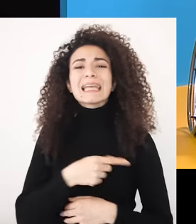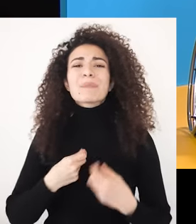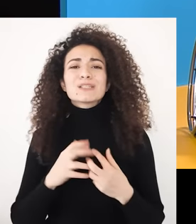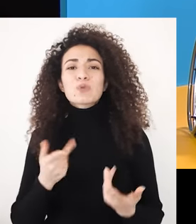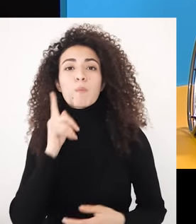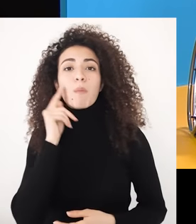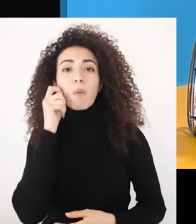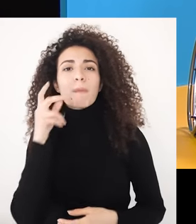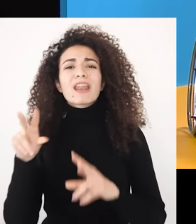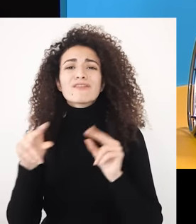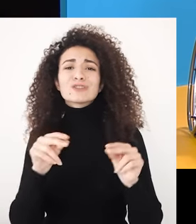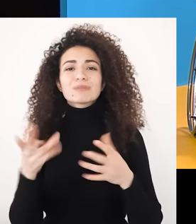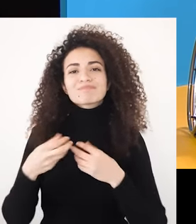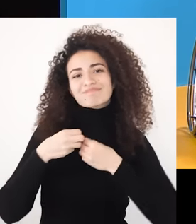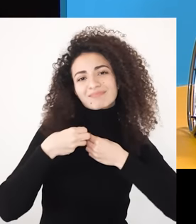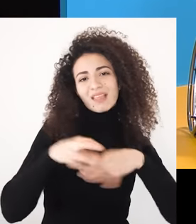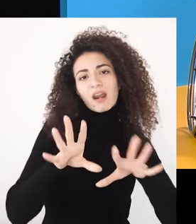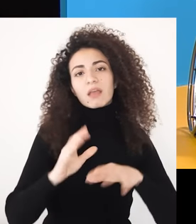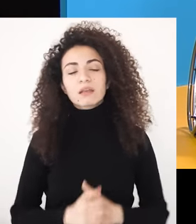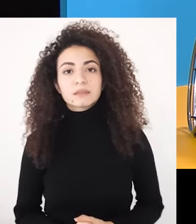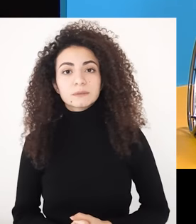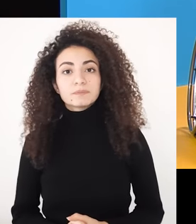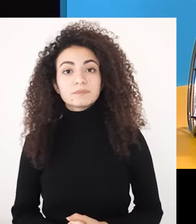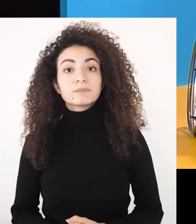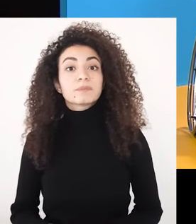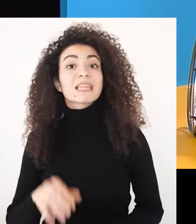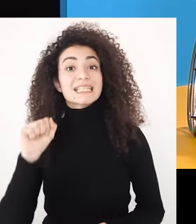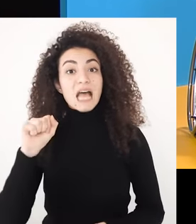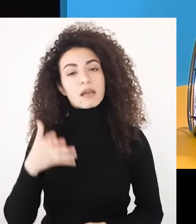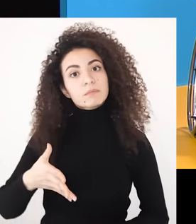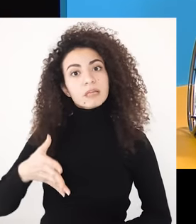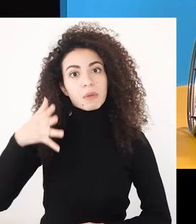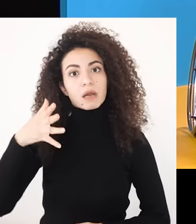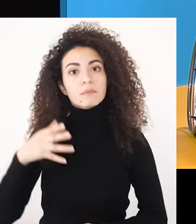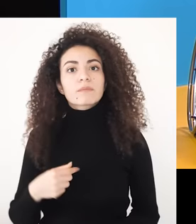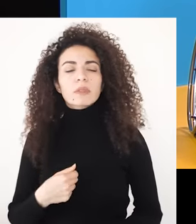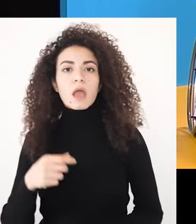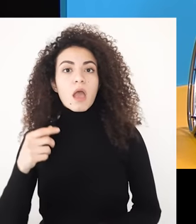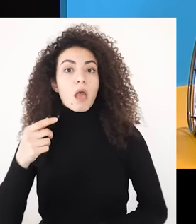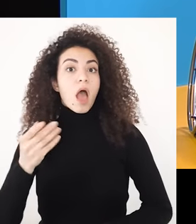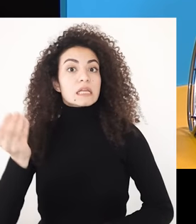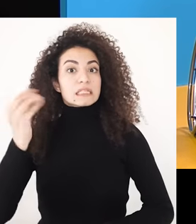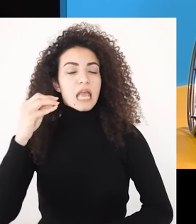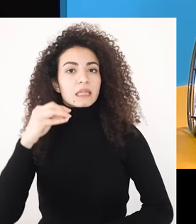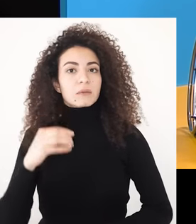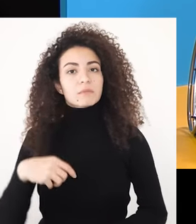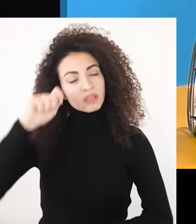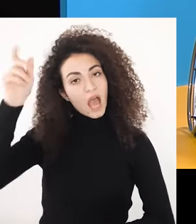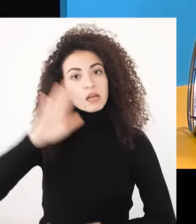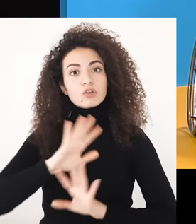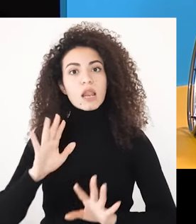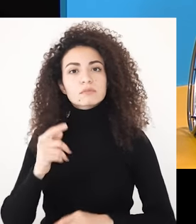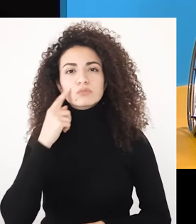وصول عمر المراهقة واكتشافها لأنوستها بشكل أكبر لاحظت سارة أن الأقارب بيمدحوا جمال وأنوست شرقية تارانيا